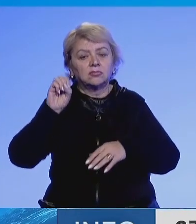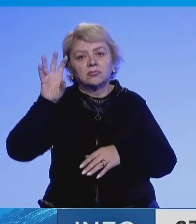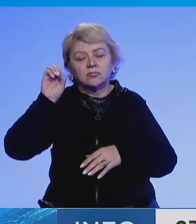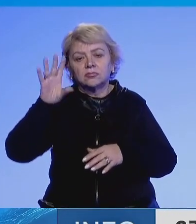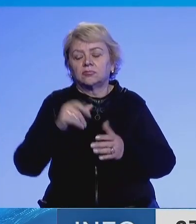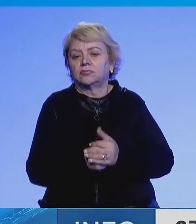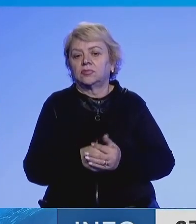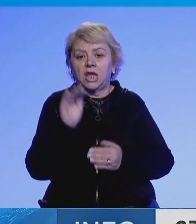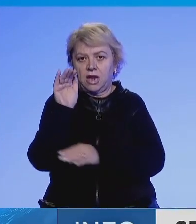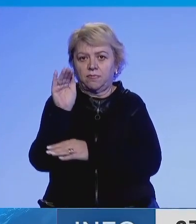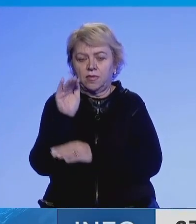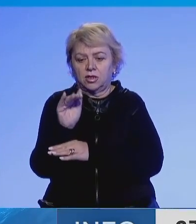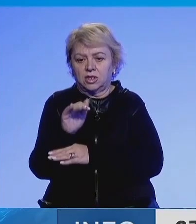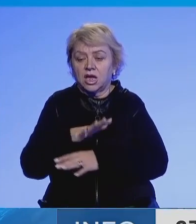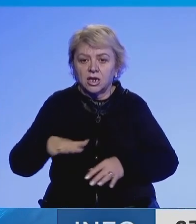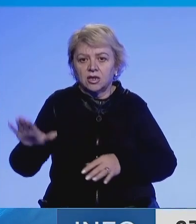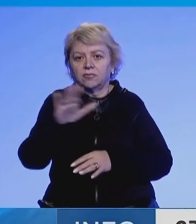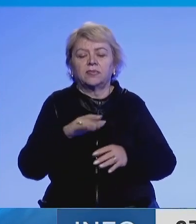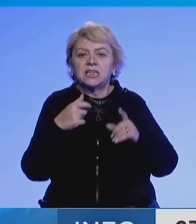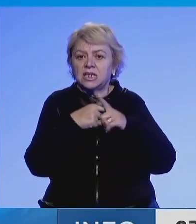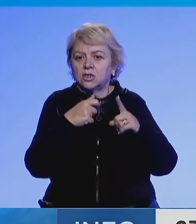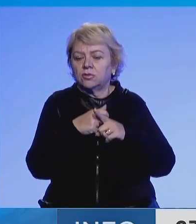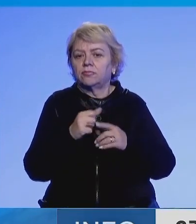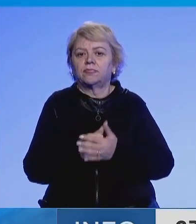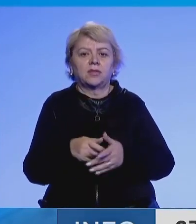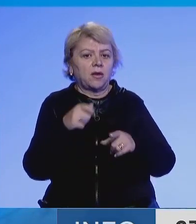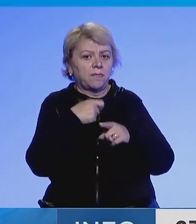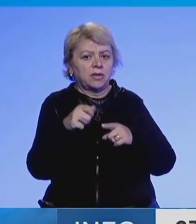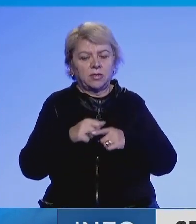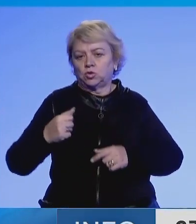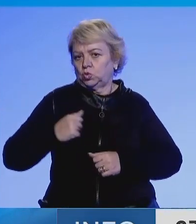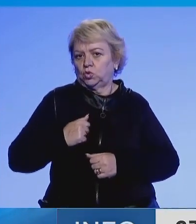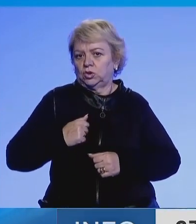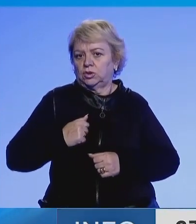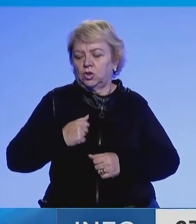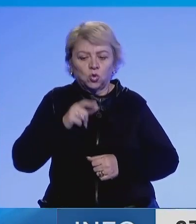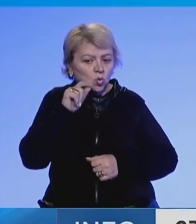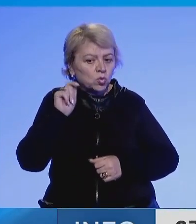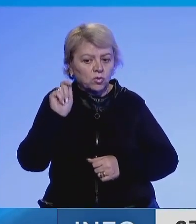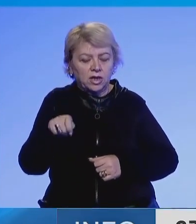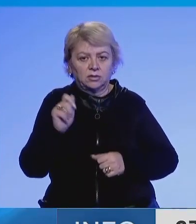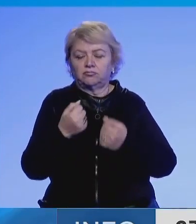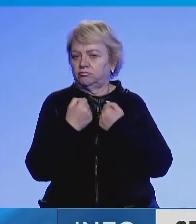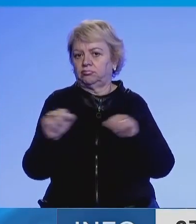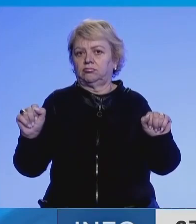për drisa raportohet se në rajonin e kërësonit ka përparim të ushtris Ukrajina se drejt qëtirimit.